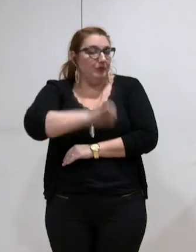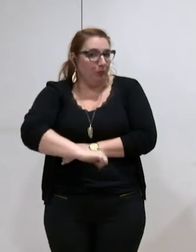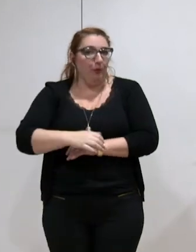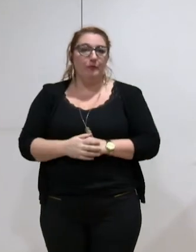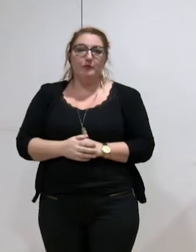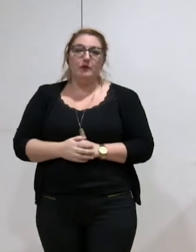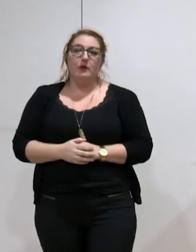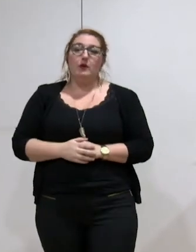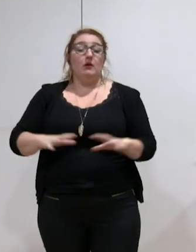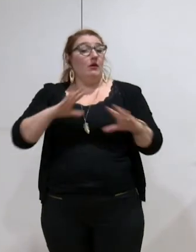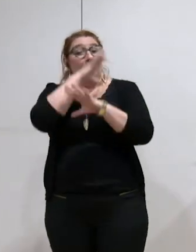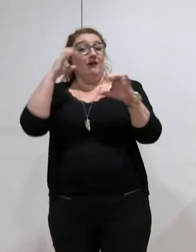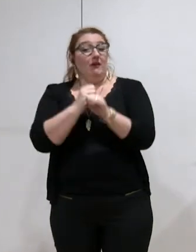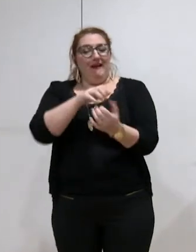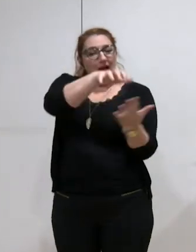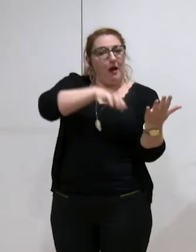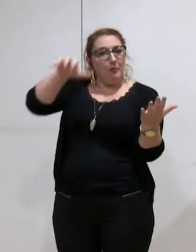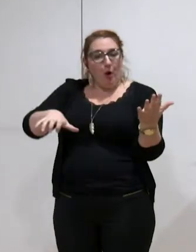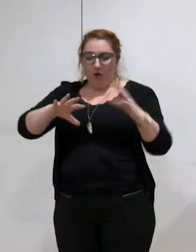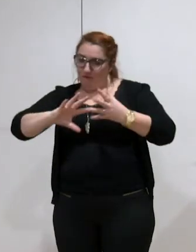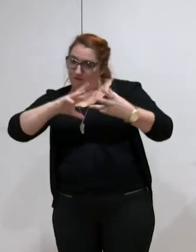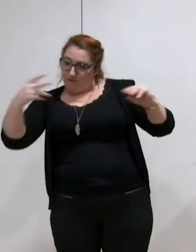sommes pas satisfaits de ce rapport ni dans la forme